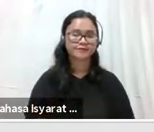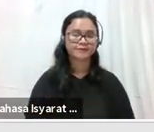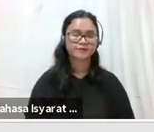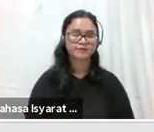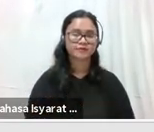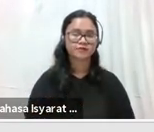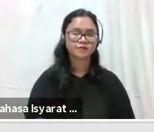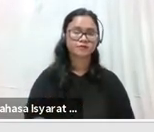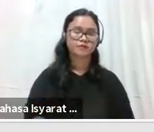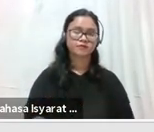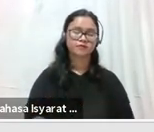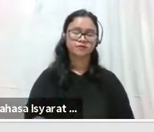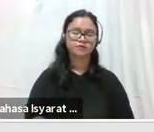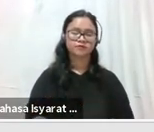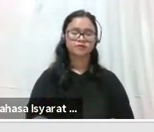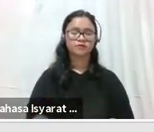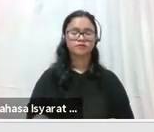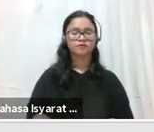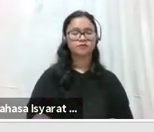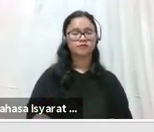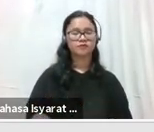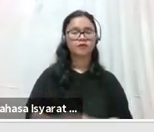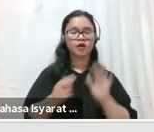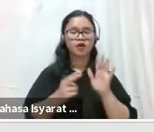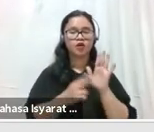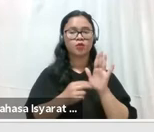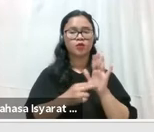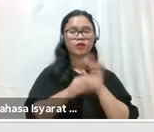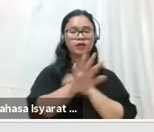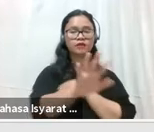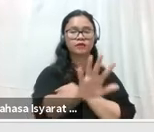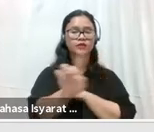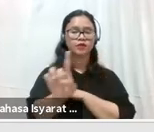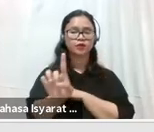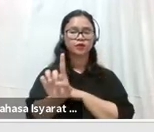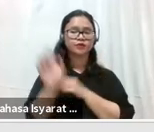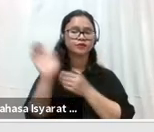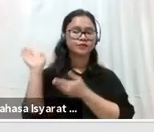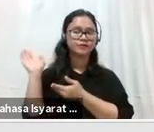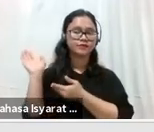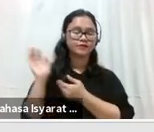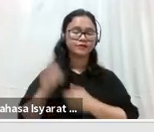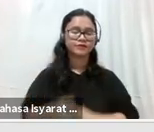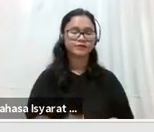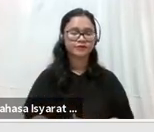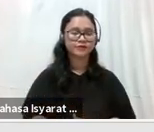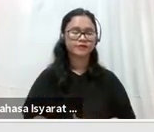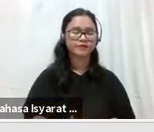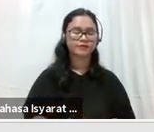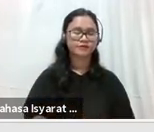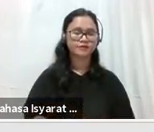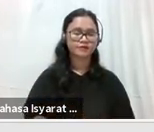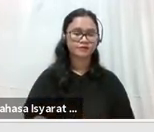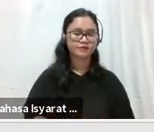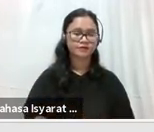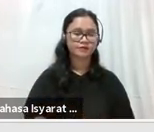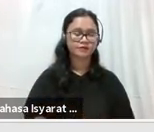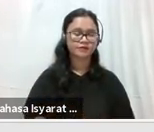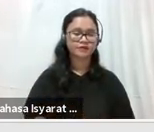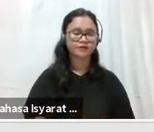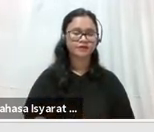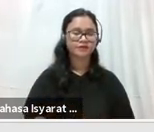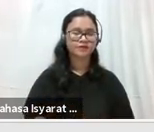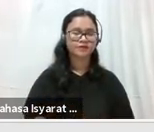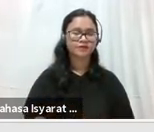Istini Anggoro dalam kurung Individu. 51, Itta Mufrita dalam